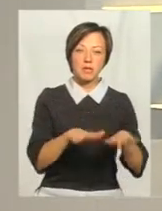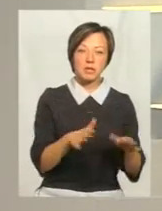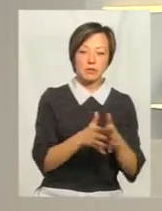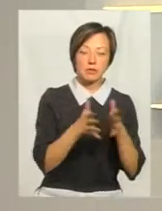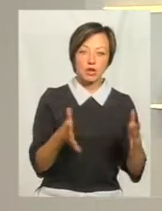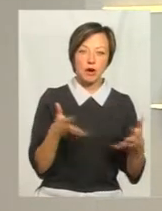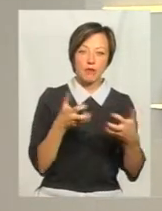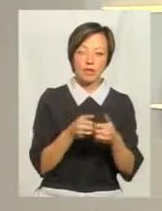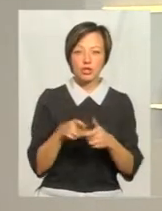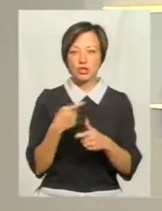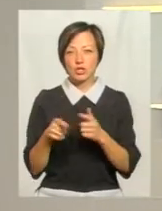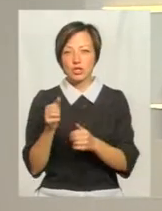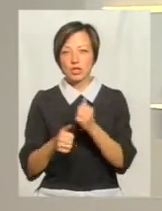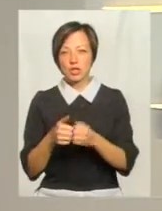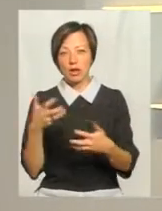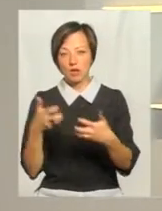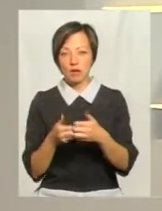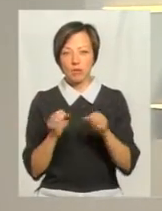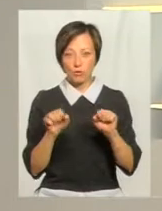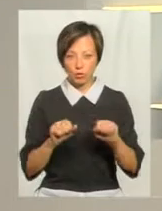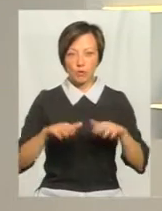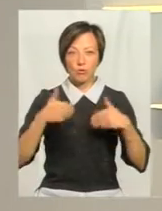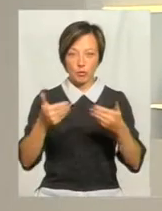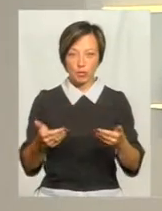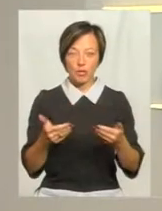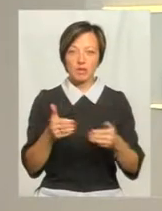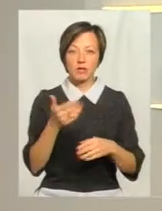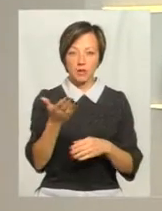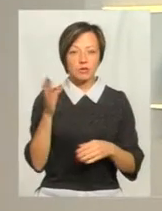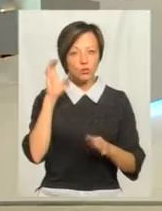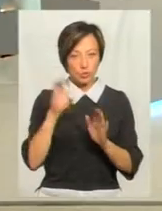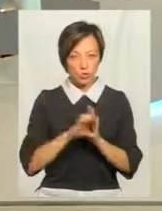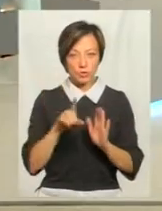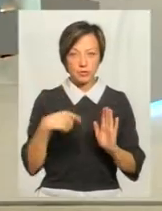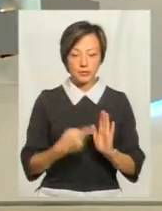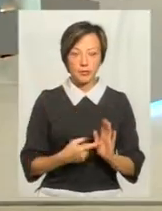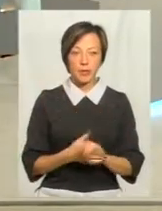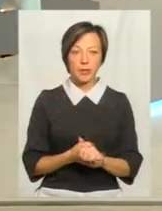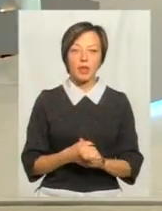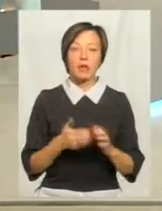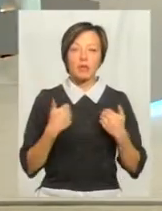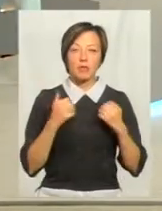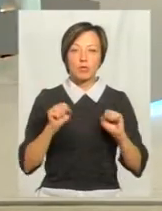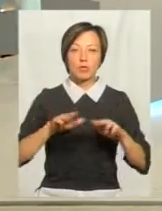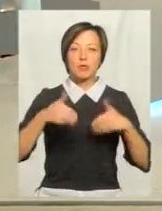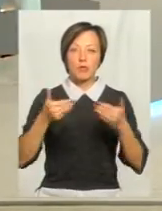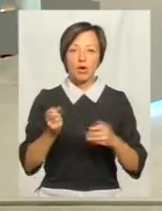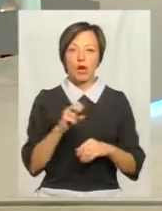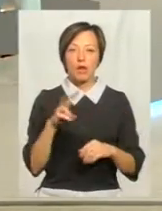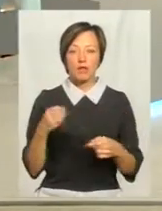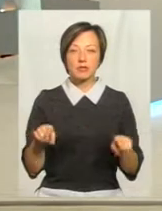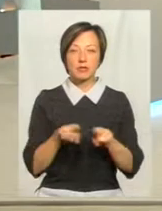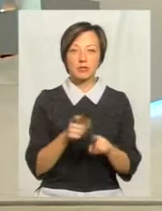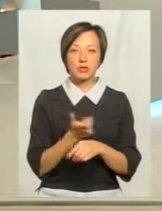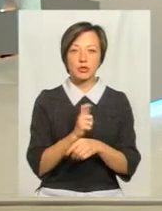аварійність чи почастіше ли аварії? Ви можете запропонувати? І чи вас чують? Ми можемо запропонувати, але ми все ж